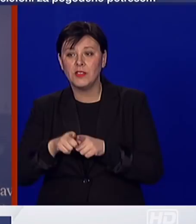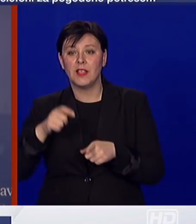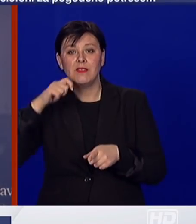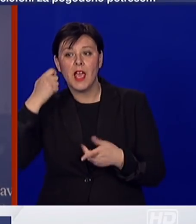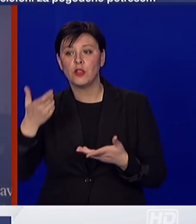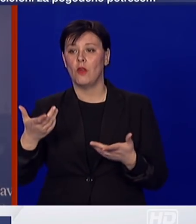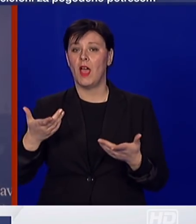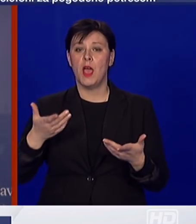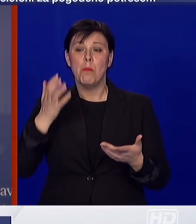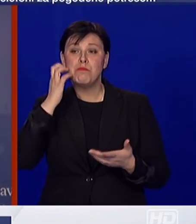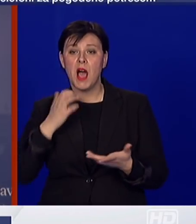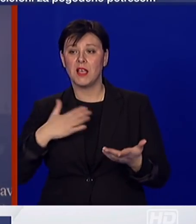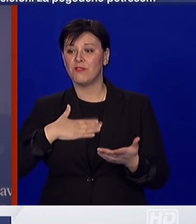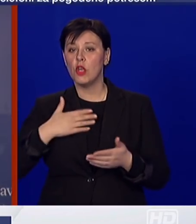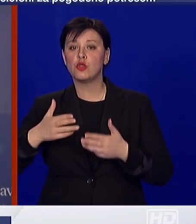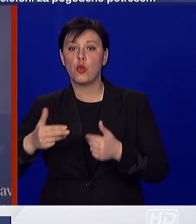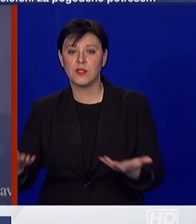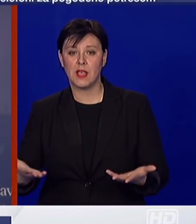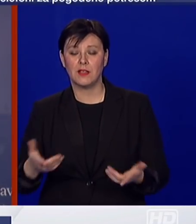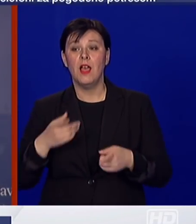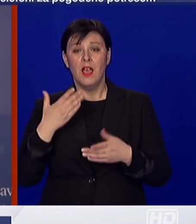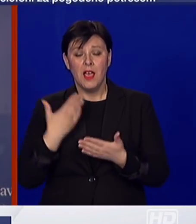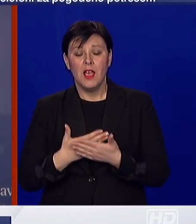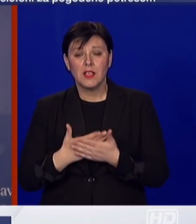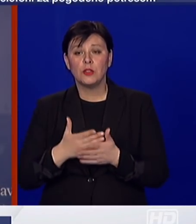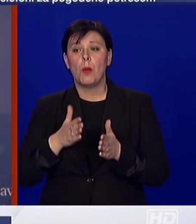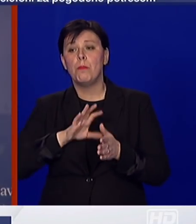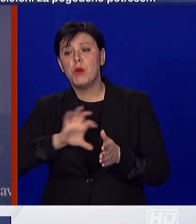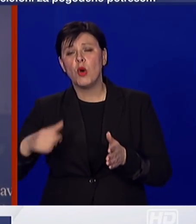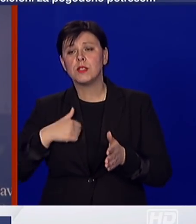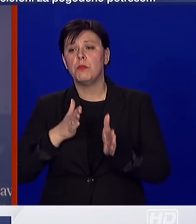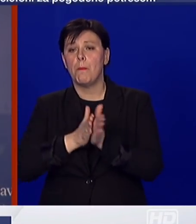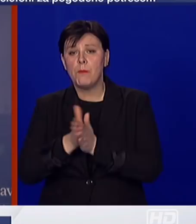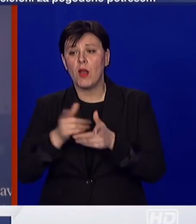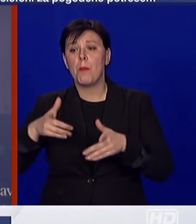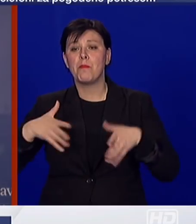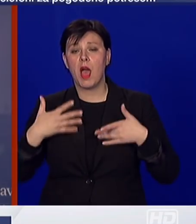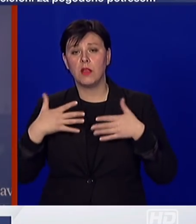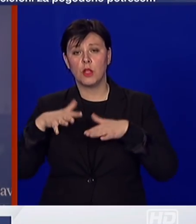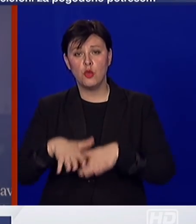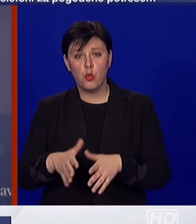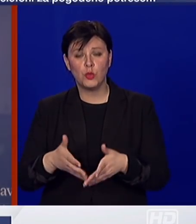susjede. I zato poseban apel mladima. Mladi